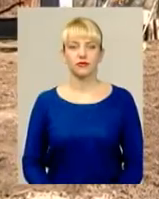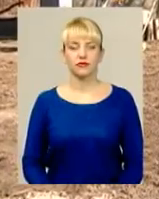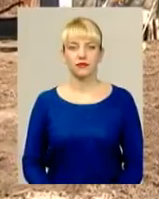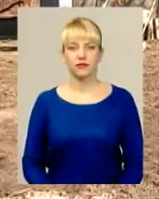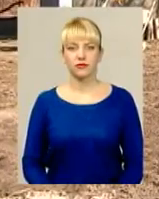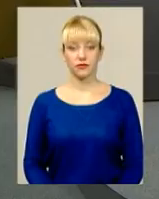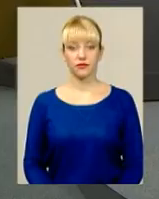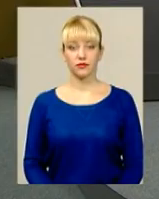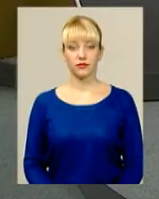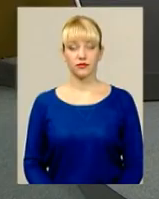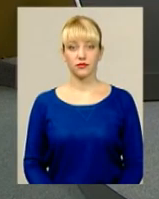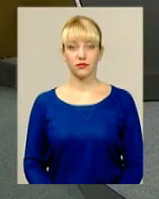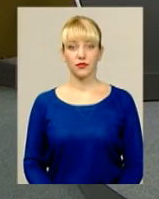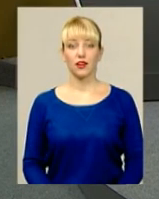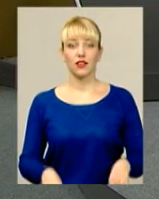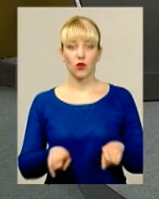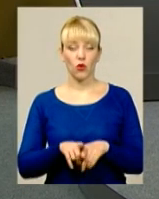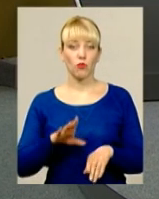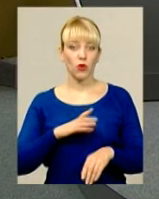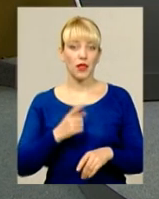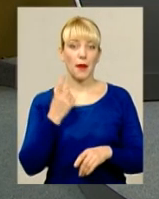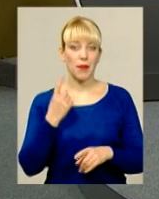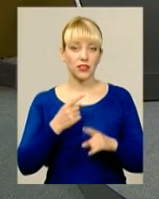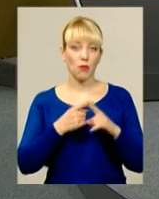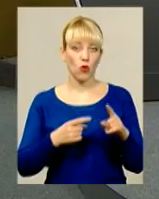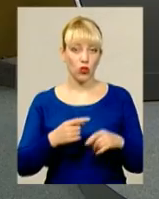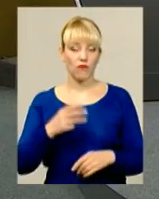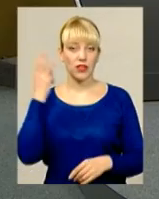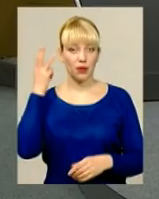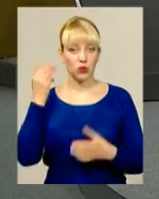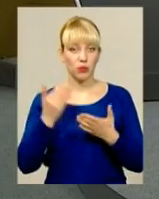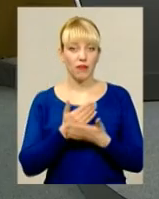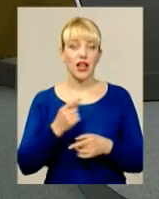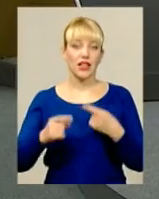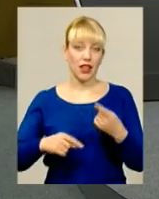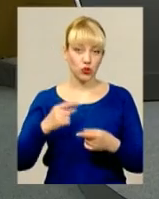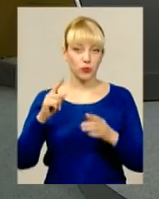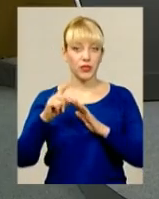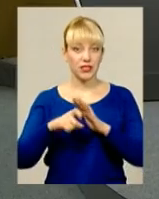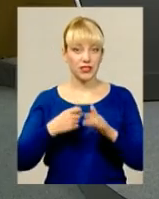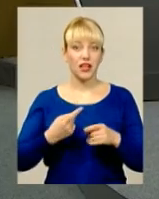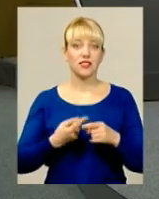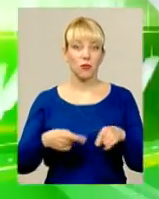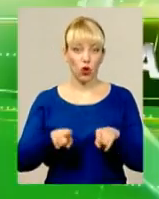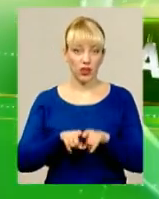випуску. Такою була перша половина подільської панорами. В наступній дізнаєтесь про таке.